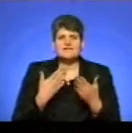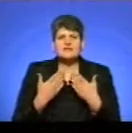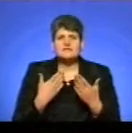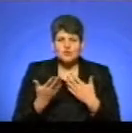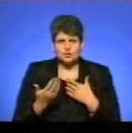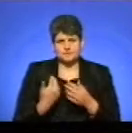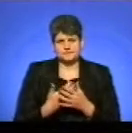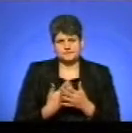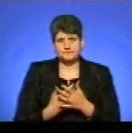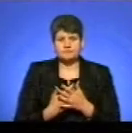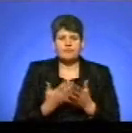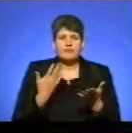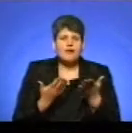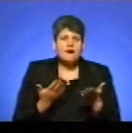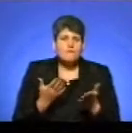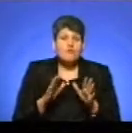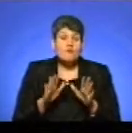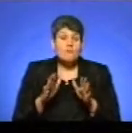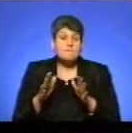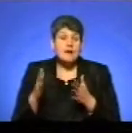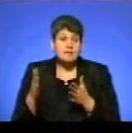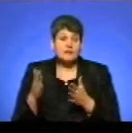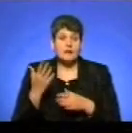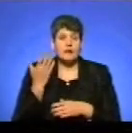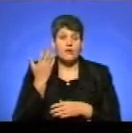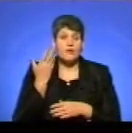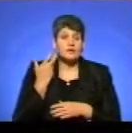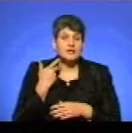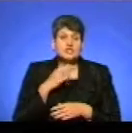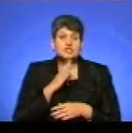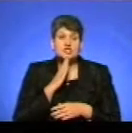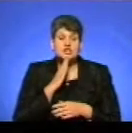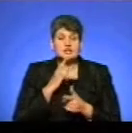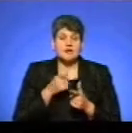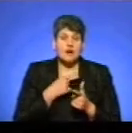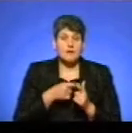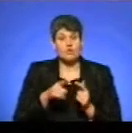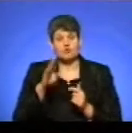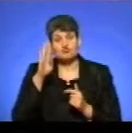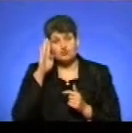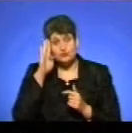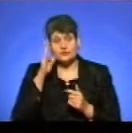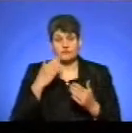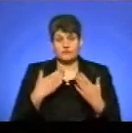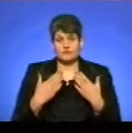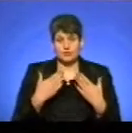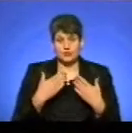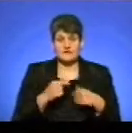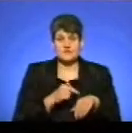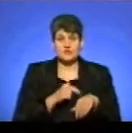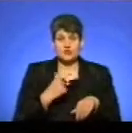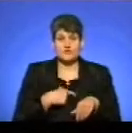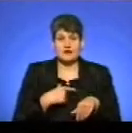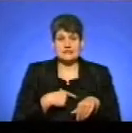або у якихось таких моментах, коли жінка або чоловік у стосунках відчувають себе